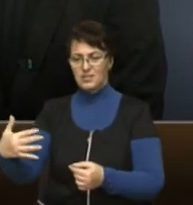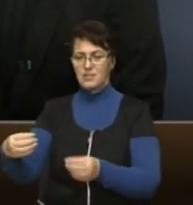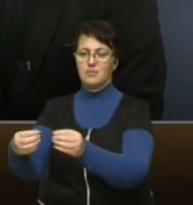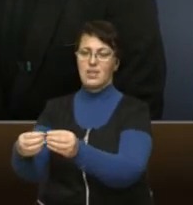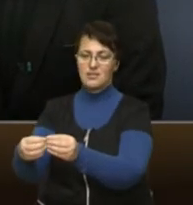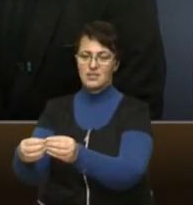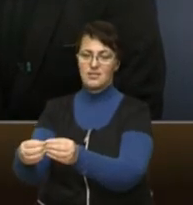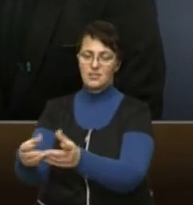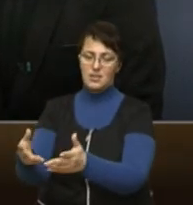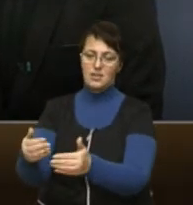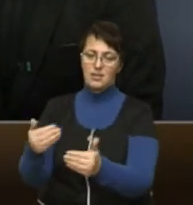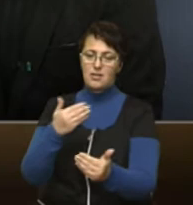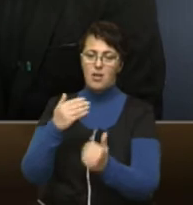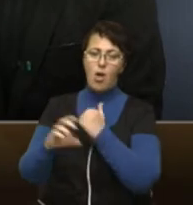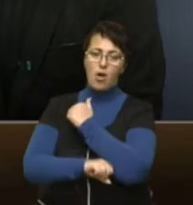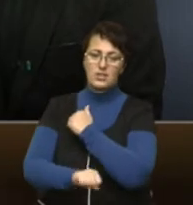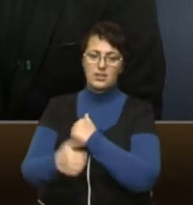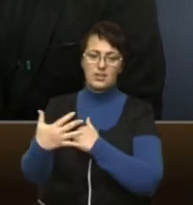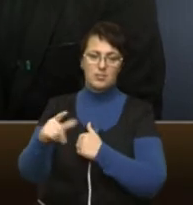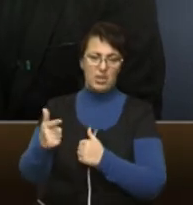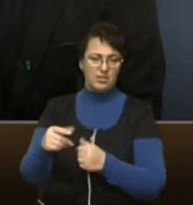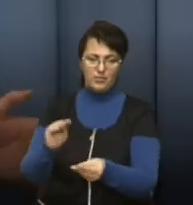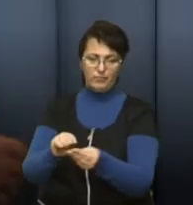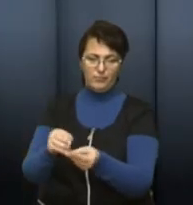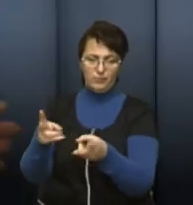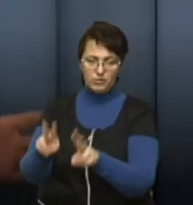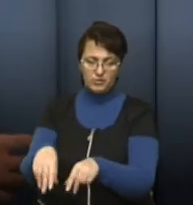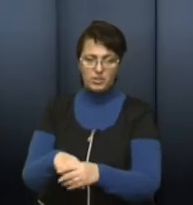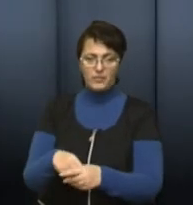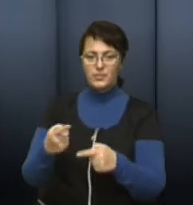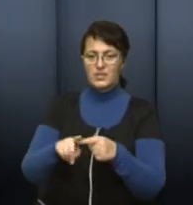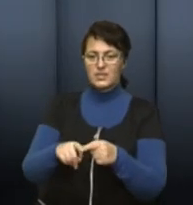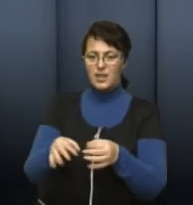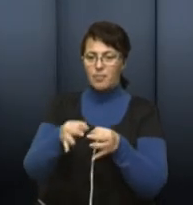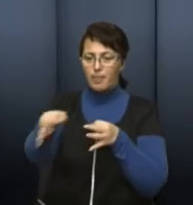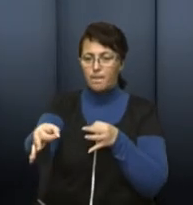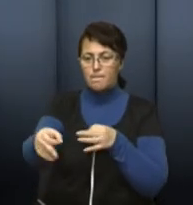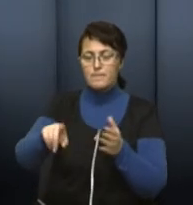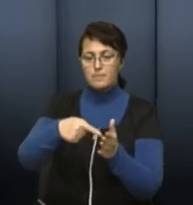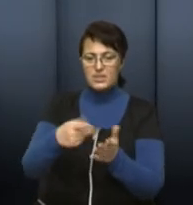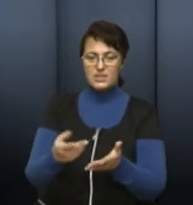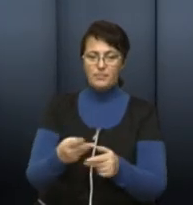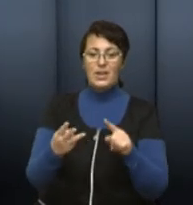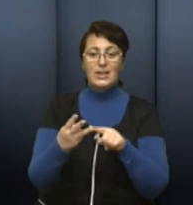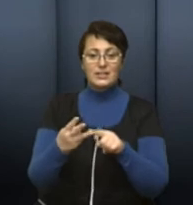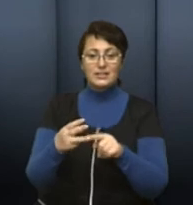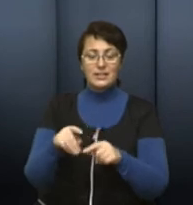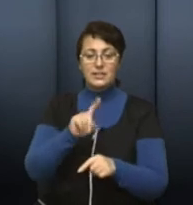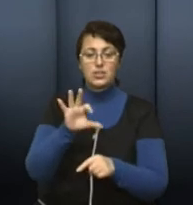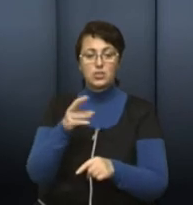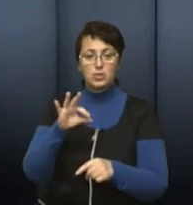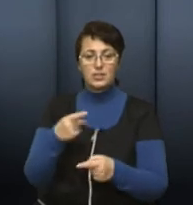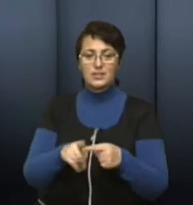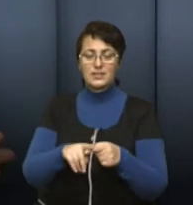10 гривень, і остання зона – 5 гривень – вона незмінна. Тобто, це є решта міста. Якщо говорити, третя зона – це є територія